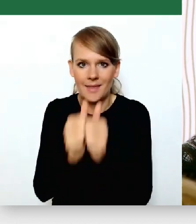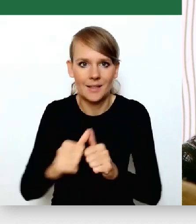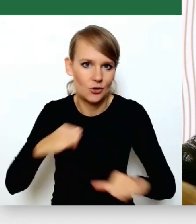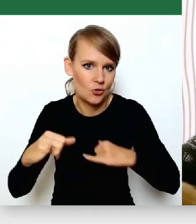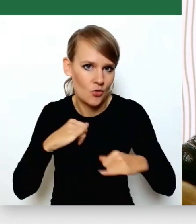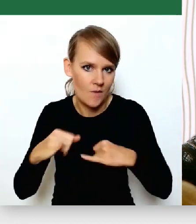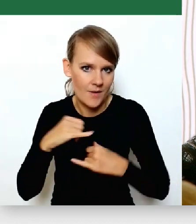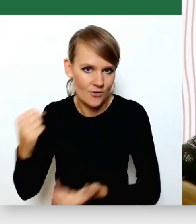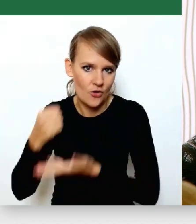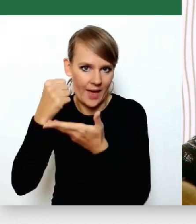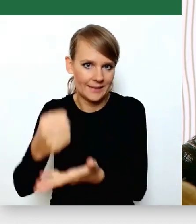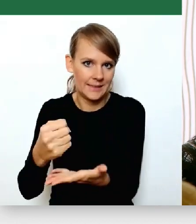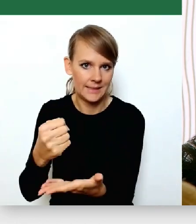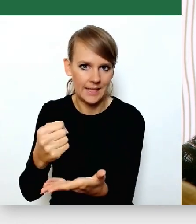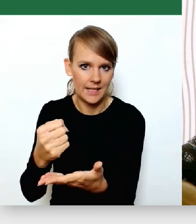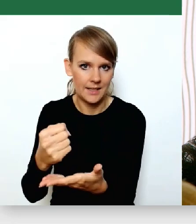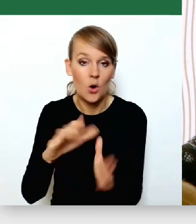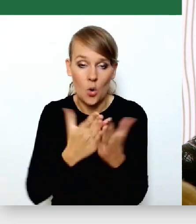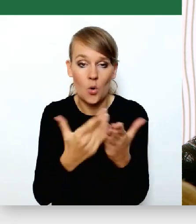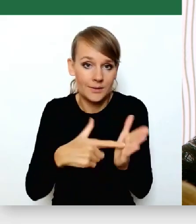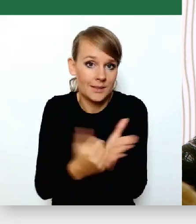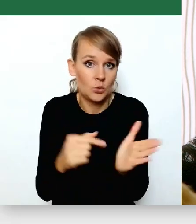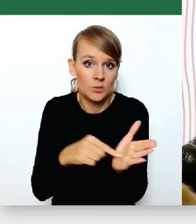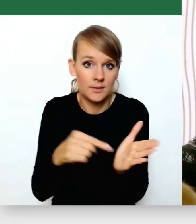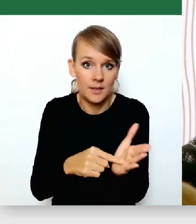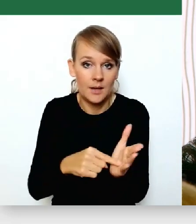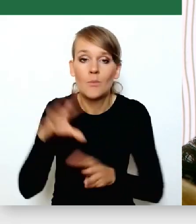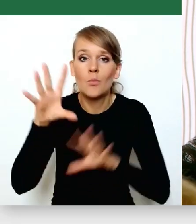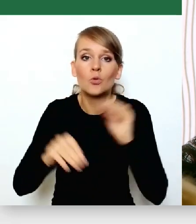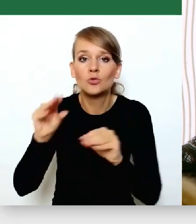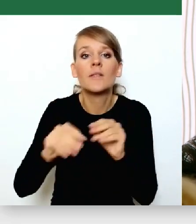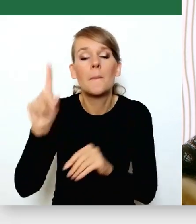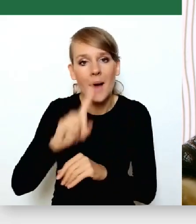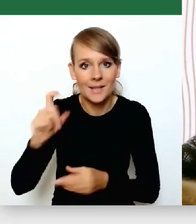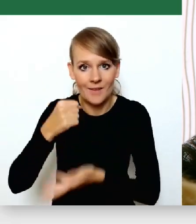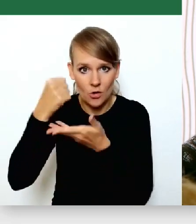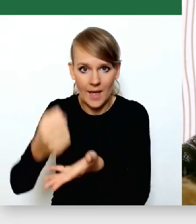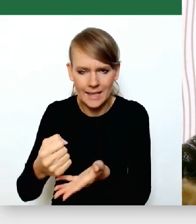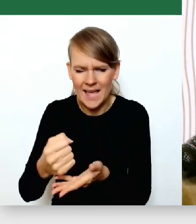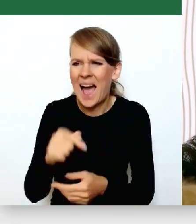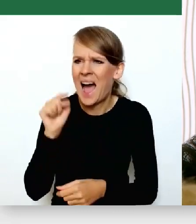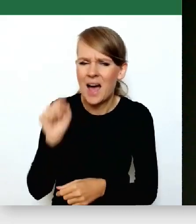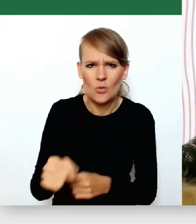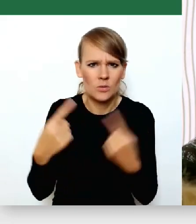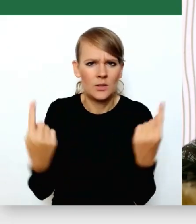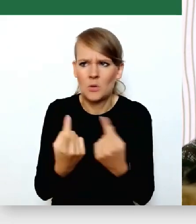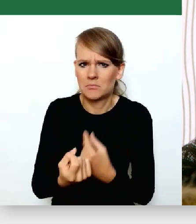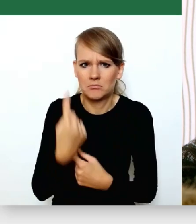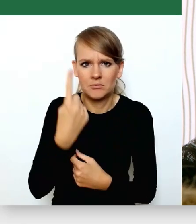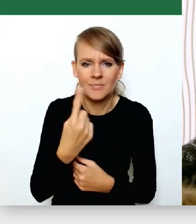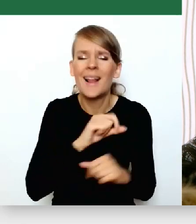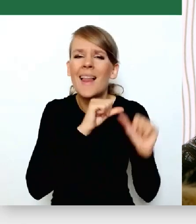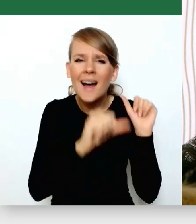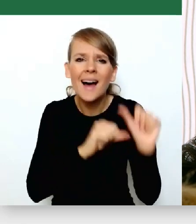dotacje według konstytucji z budżetu państwa. A tu się nagle okazuje, że to wszystko, co latami